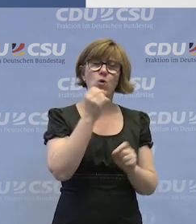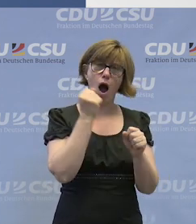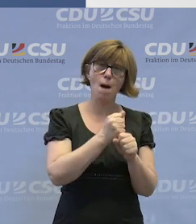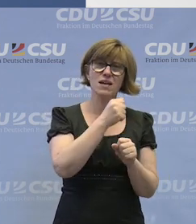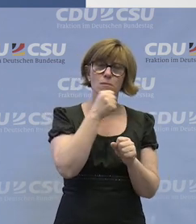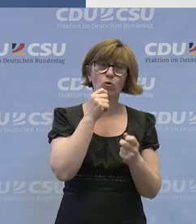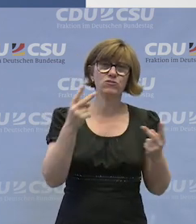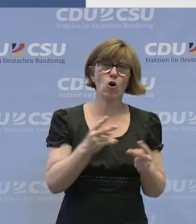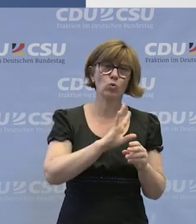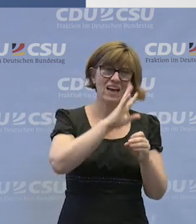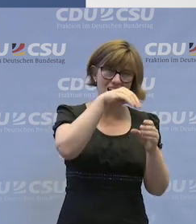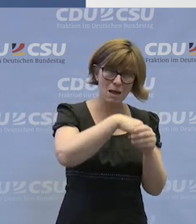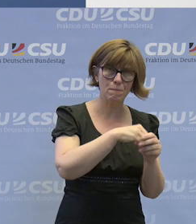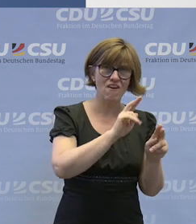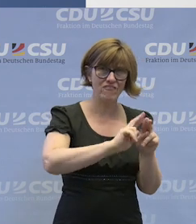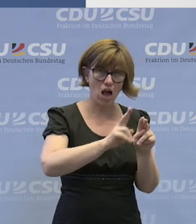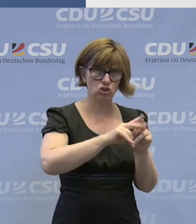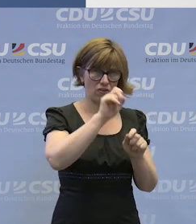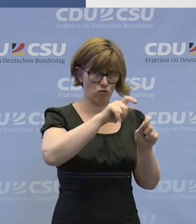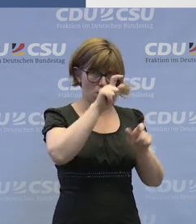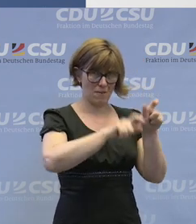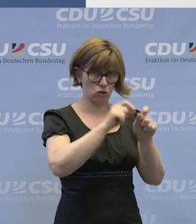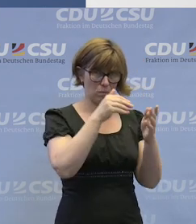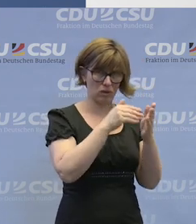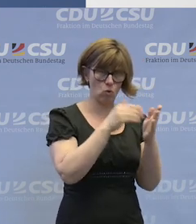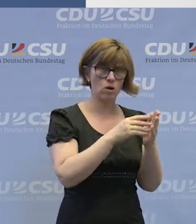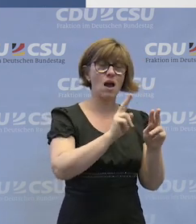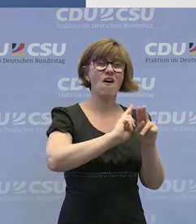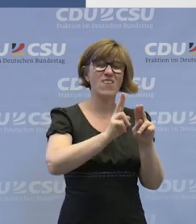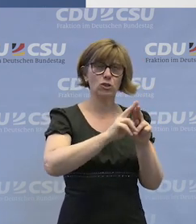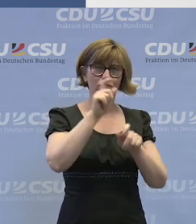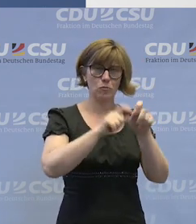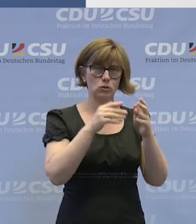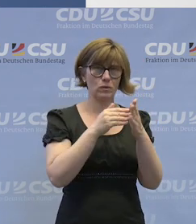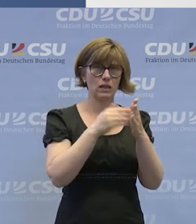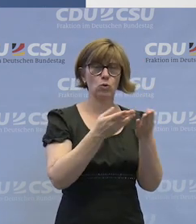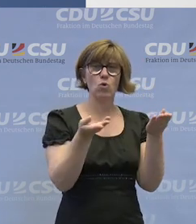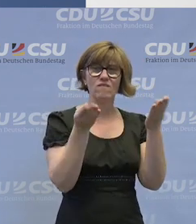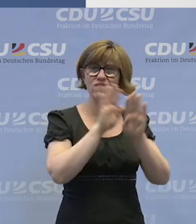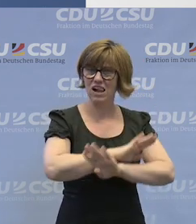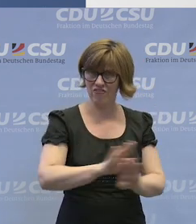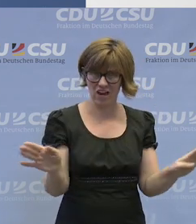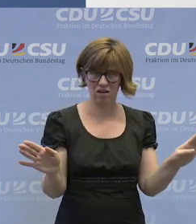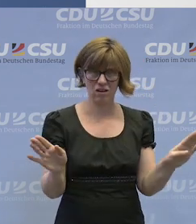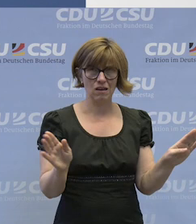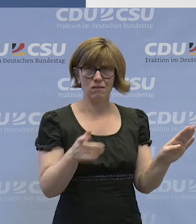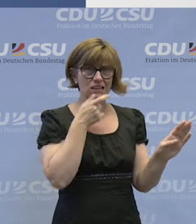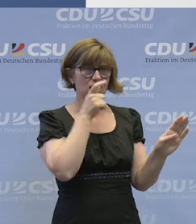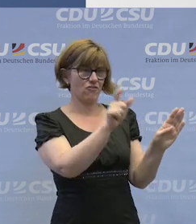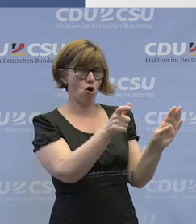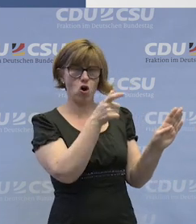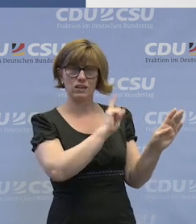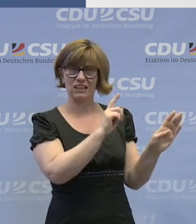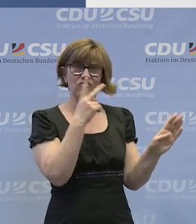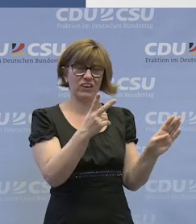und Berufsförderung in Werkstätten für behinderte Menschen. Die Werkstätten für behinderte Menschen sind weggefallen, nicht weil sie nicht mehr ein